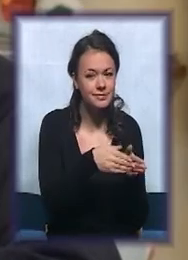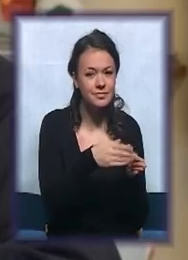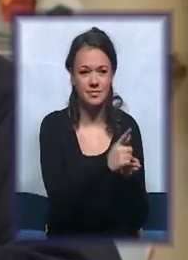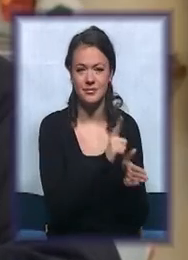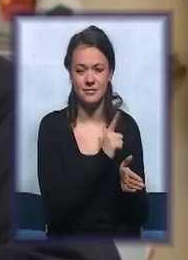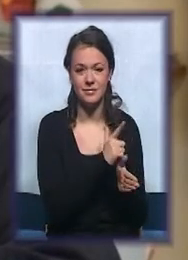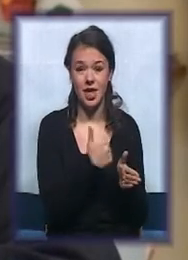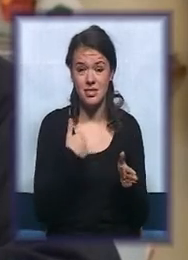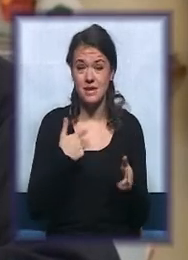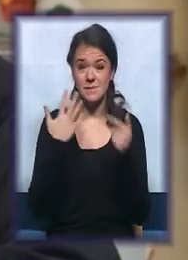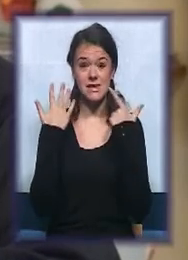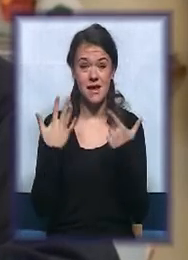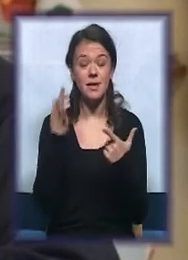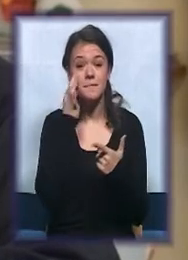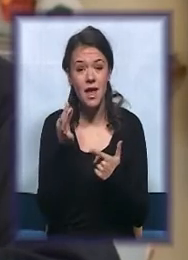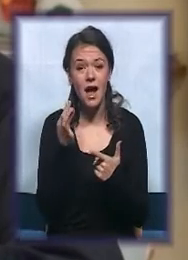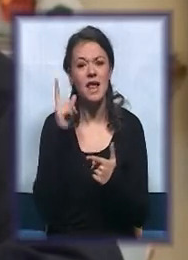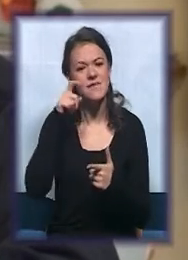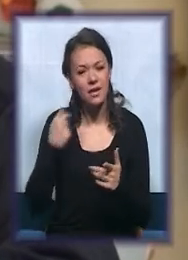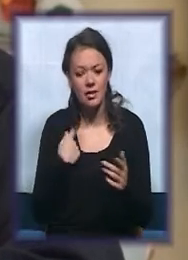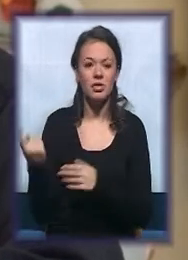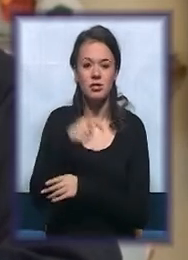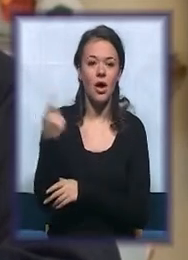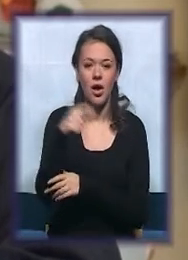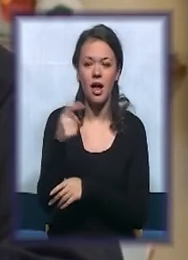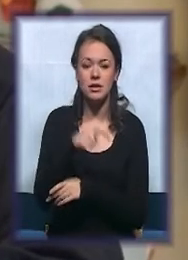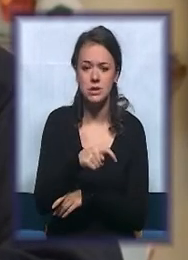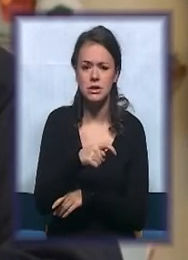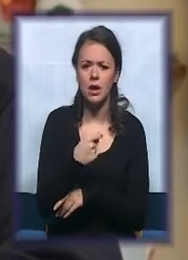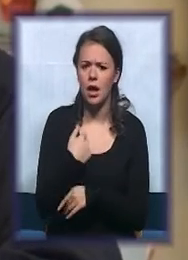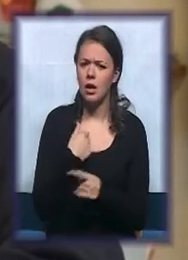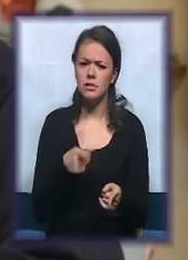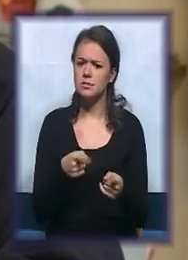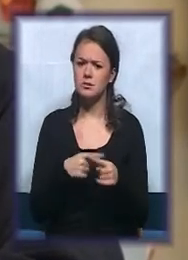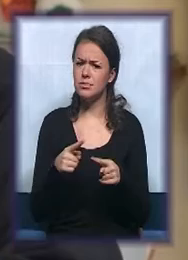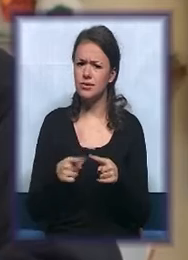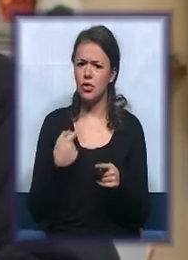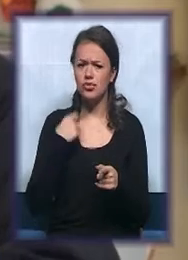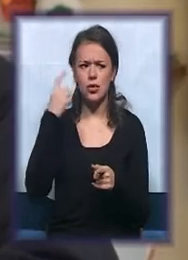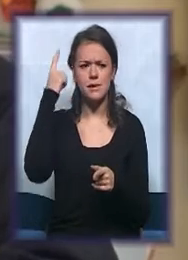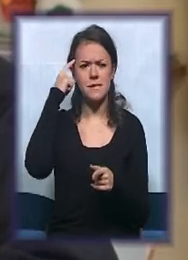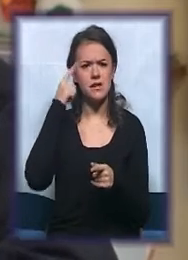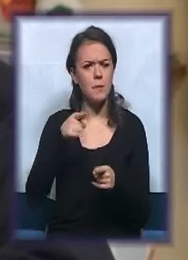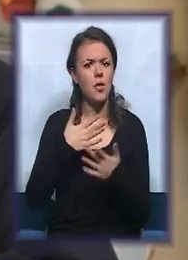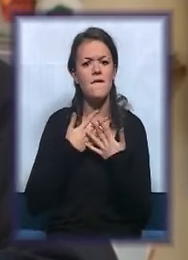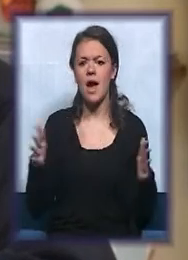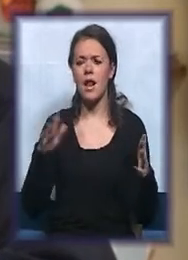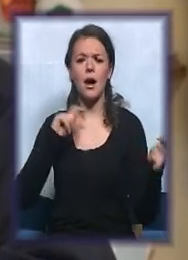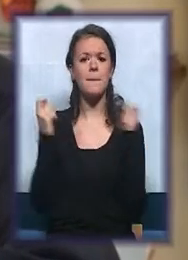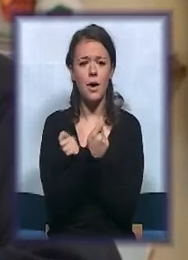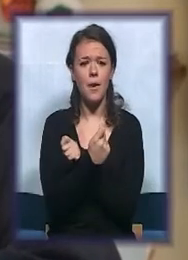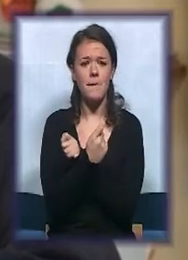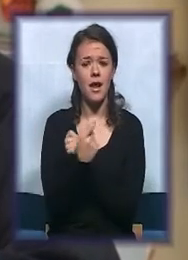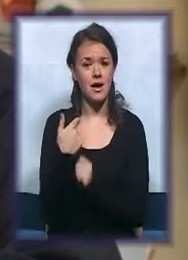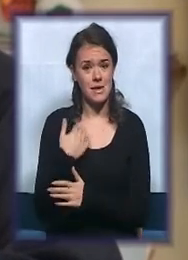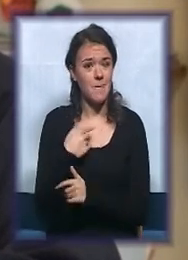Ja sam sedam dana, znači, dolazila svaki dan sa njom. Eto, tako čisto da se malo, ali ipak je to omislila sam. Velika promjena i za mene i za nju.